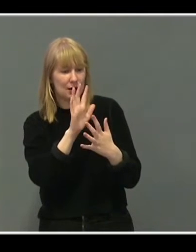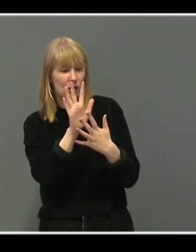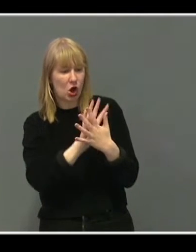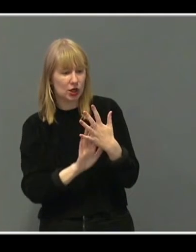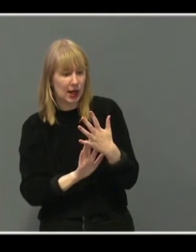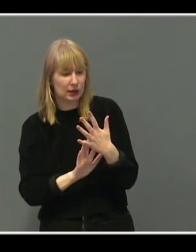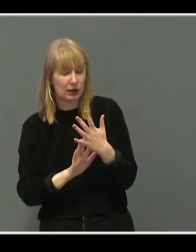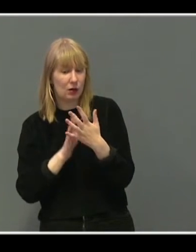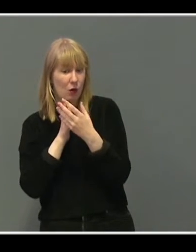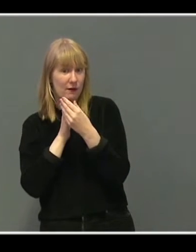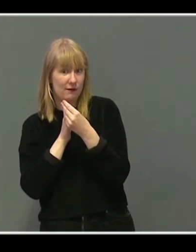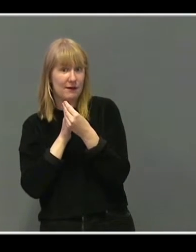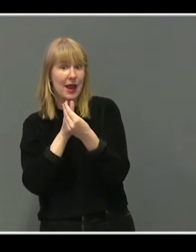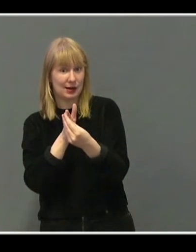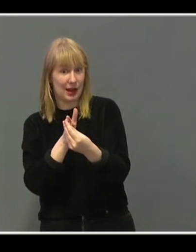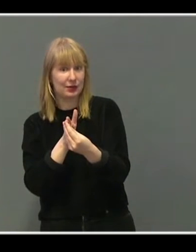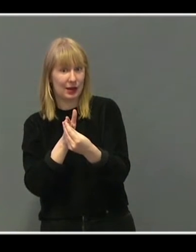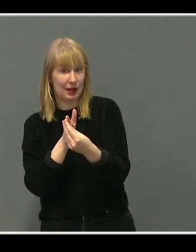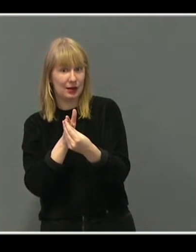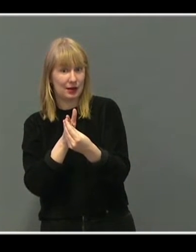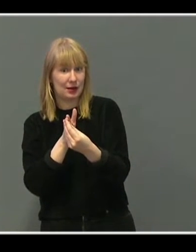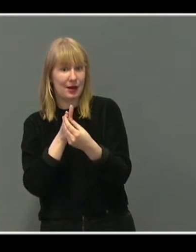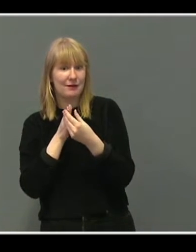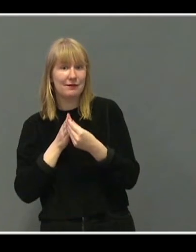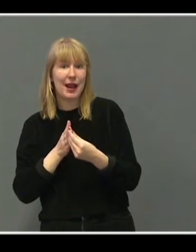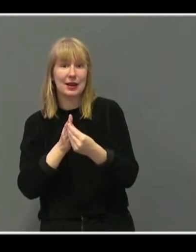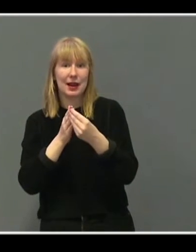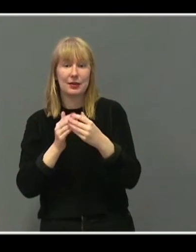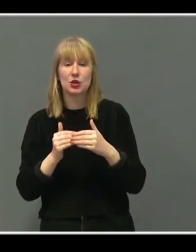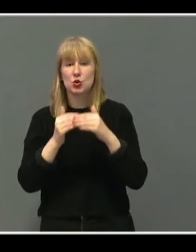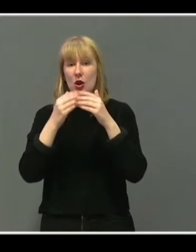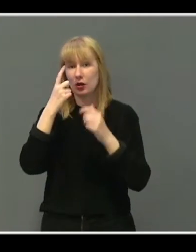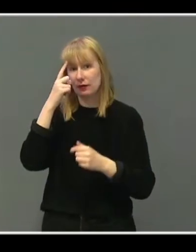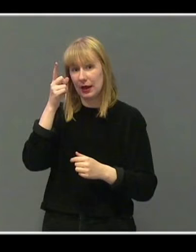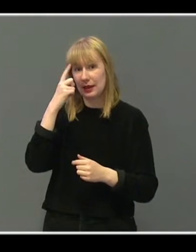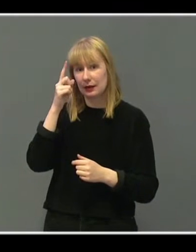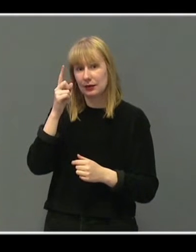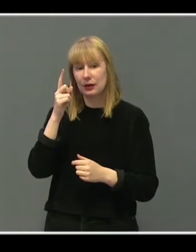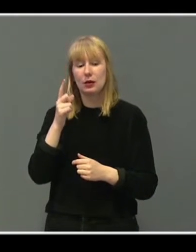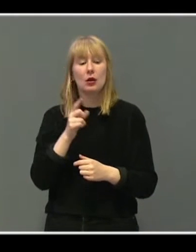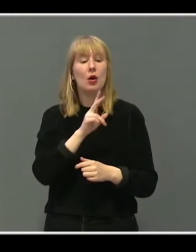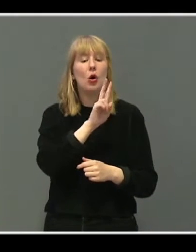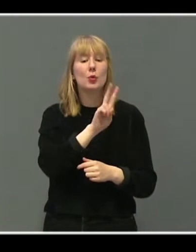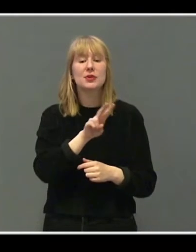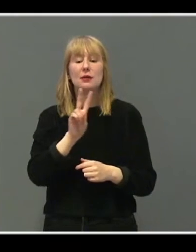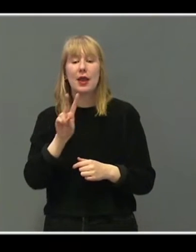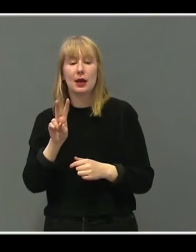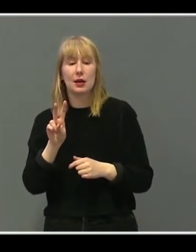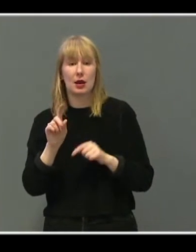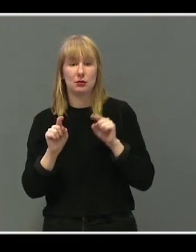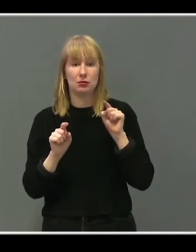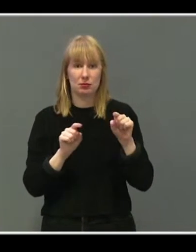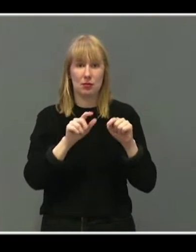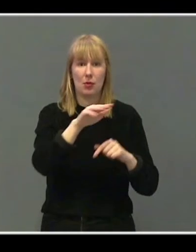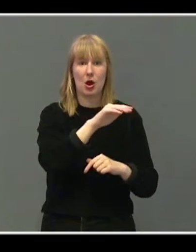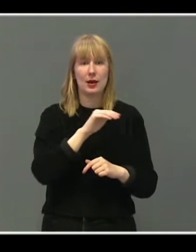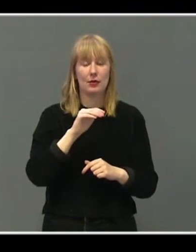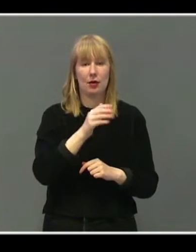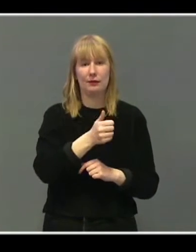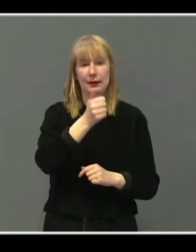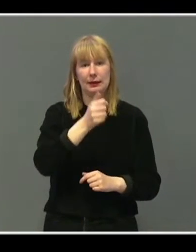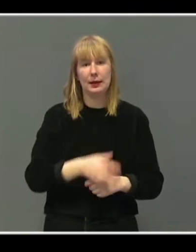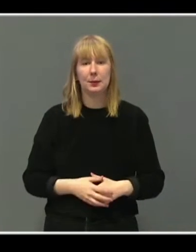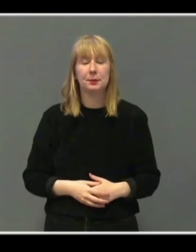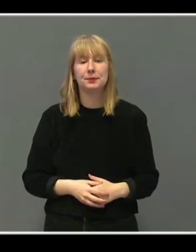det å veilede som vi har snakket om med sosiale ferdigheter, og observere det også, og der, som er kjempeviktig.